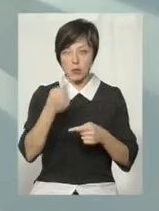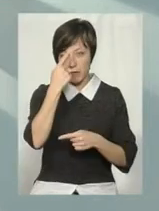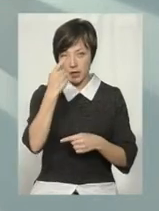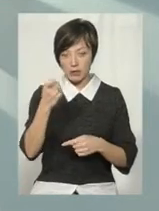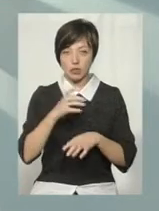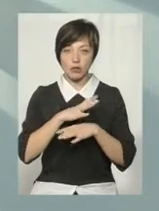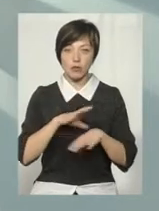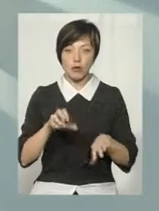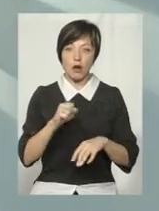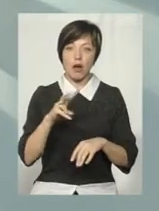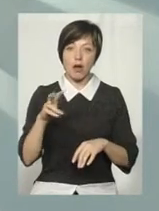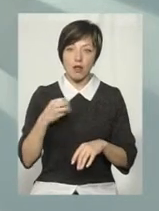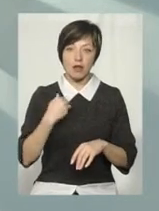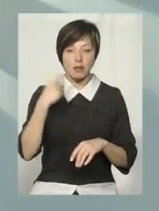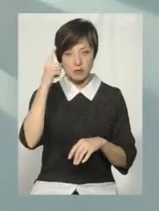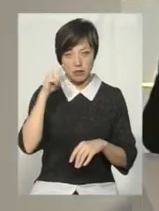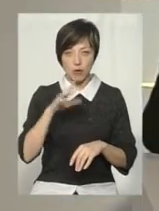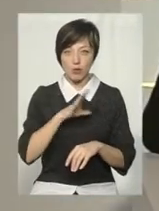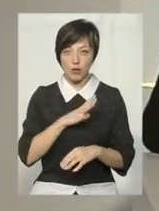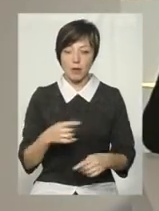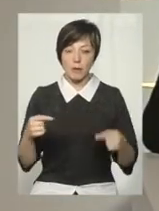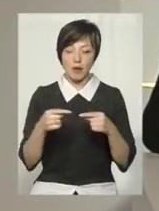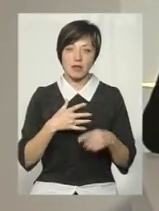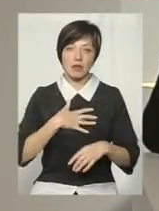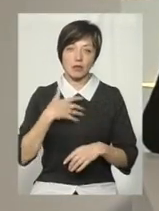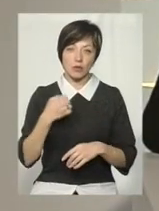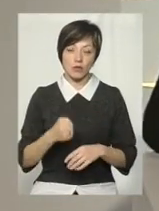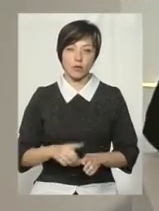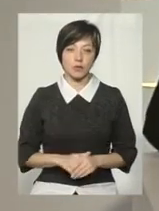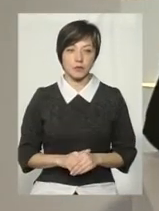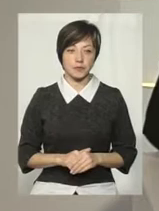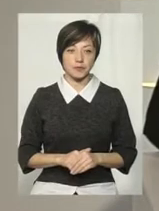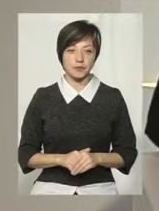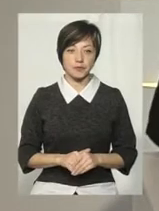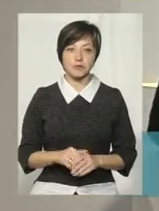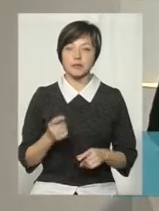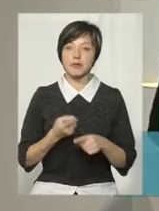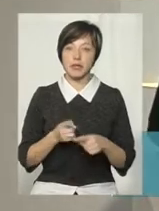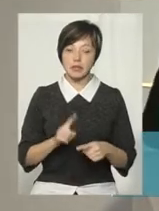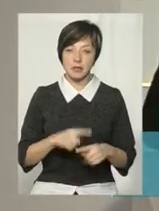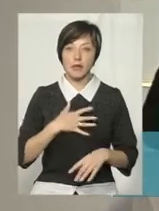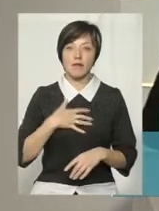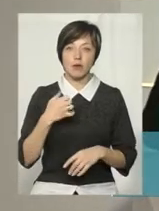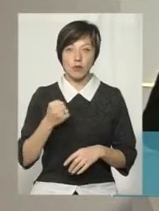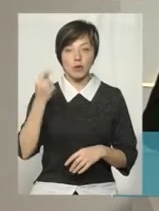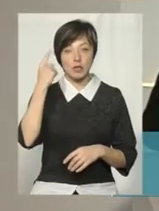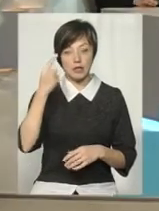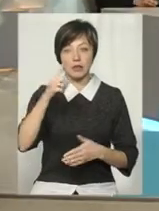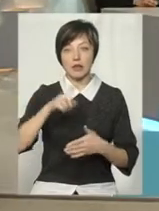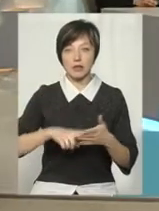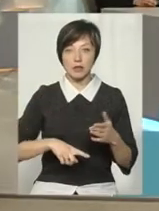доходило, але все ж таки я знаю, що були певні невдоволення певних посадовців. Але ці невдоволення, я сподіваюся, що вони